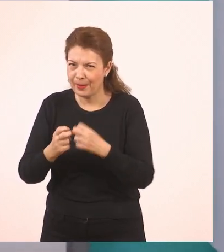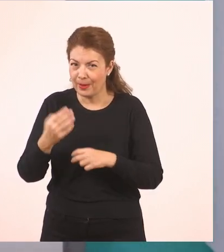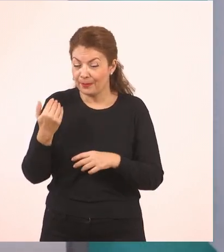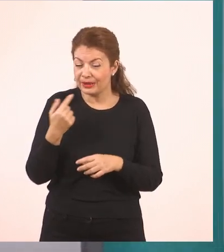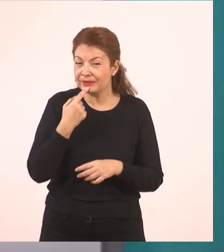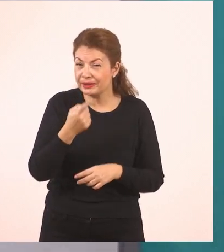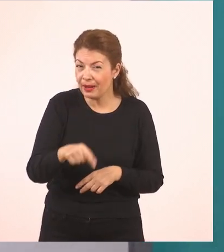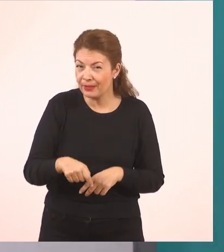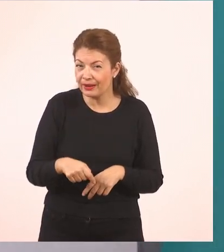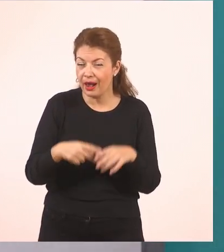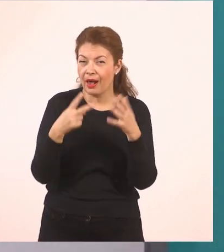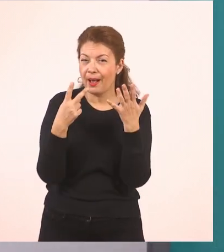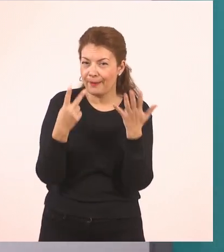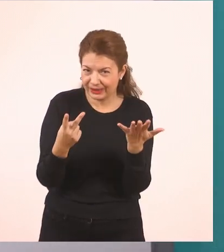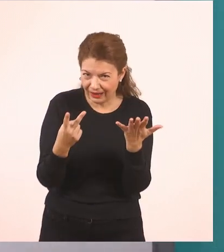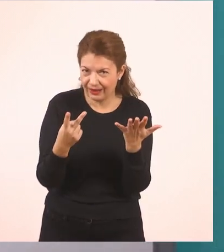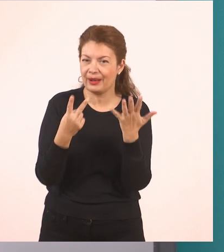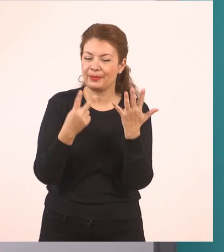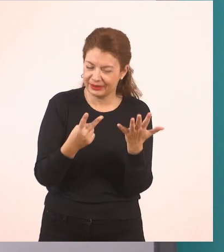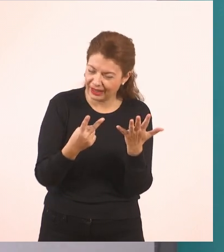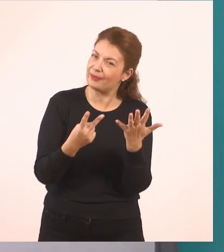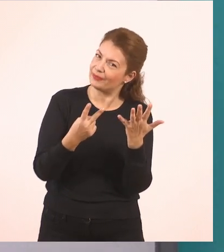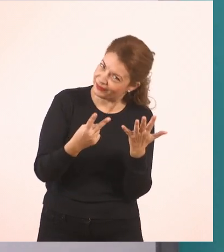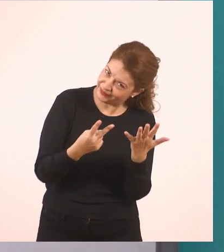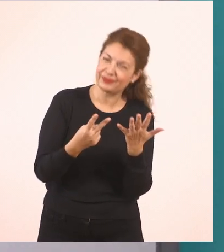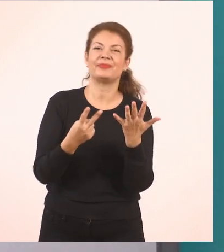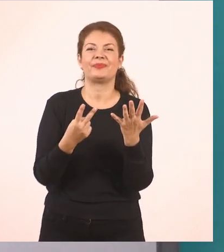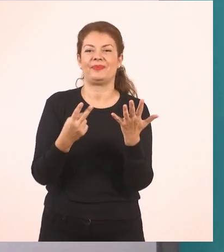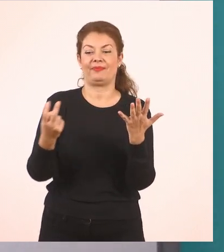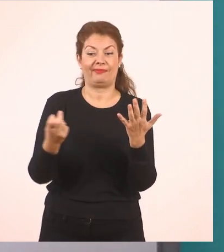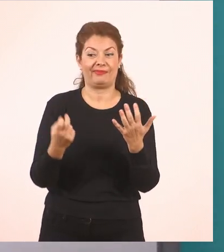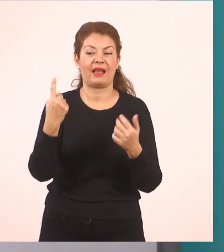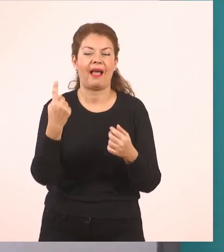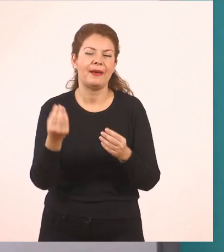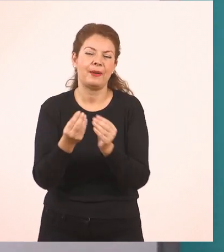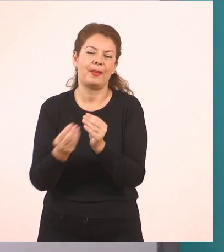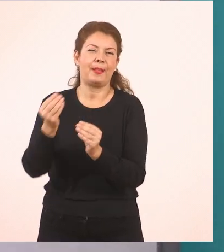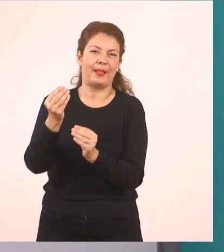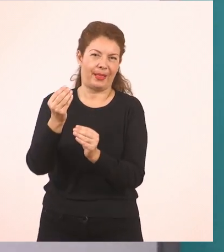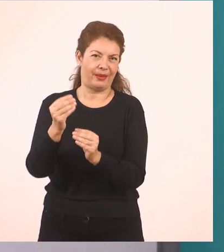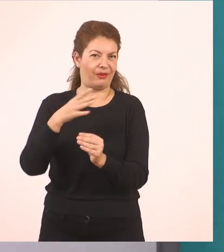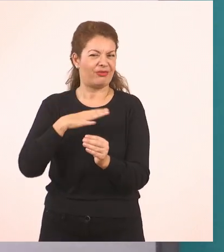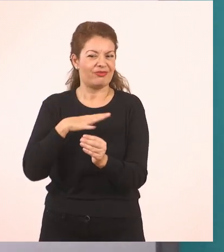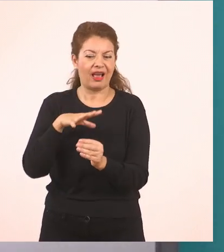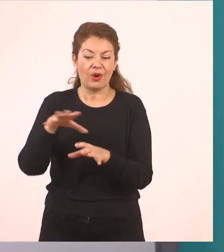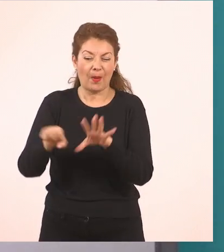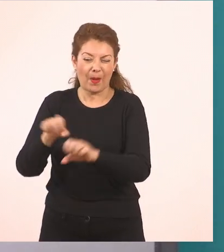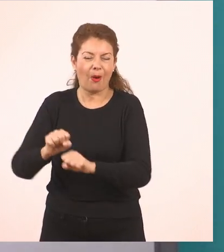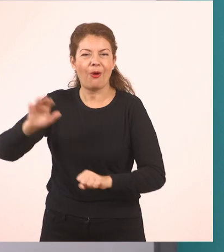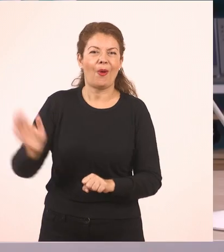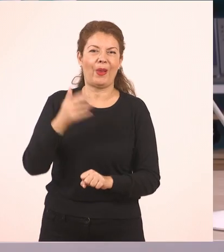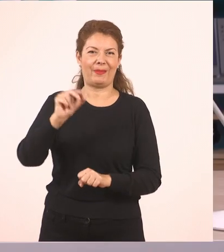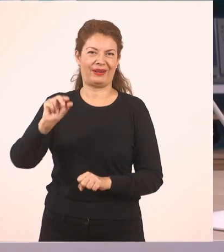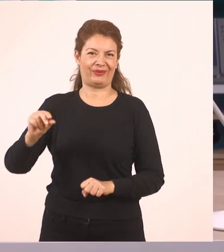θα μου δώσω άλλον έναν μαρκαδόρο, για να ικανοποιήσω έτσι την όρεξή μου, την ανάγκη μου να τους πιάσω όλους και να κάνω τη